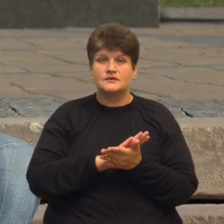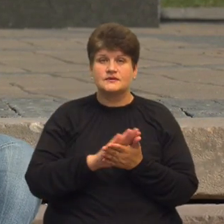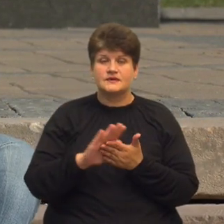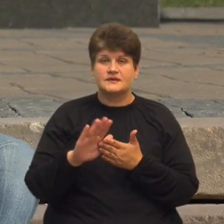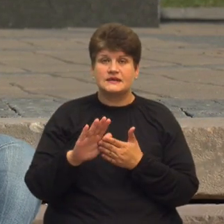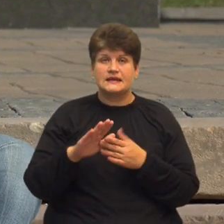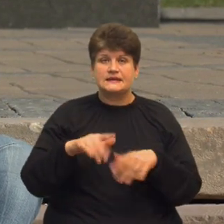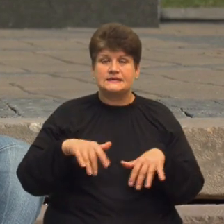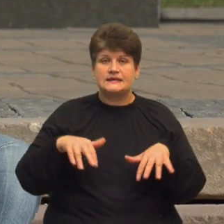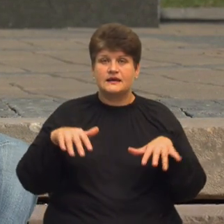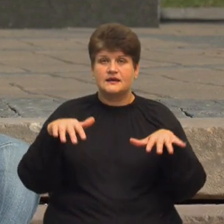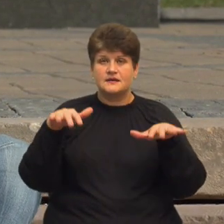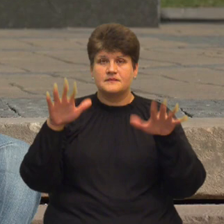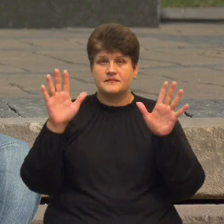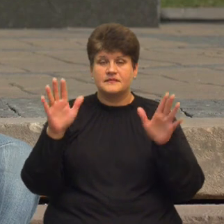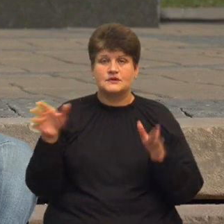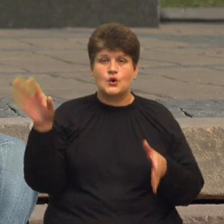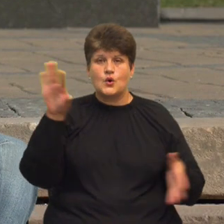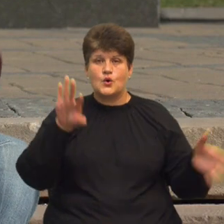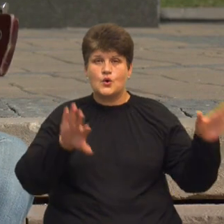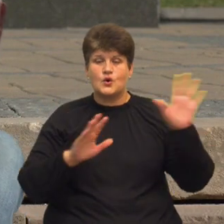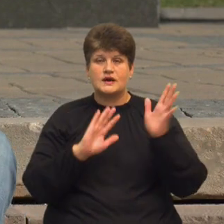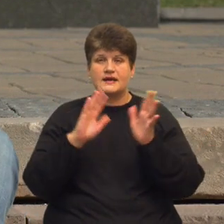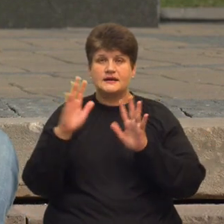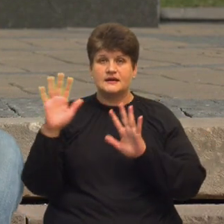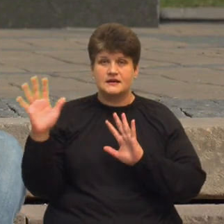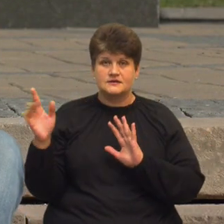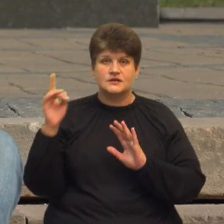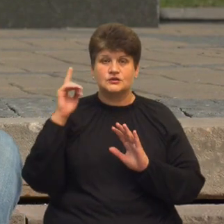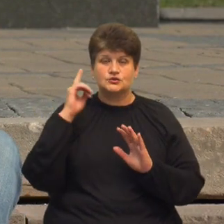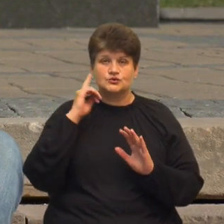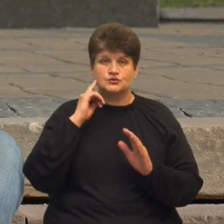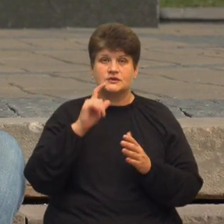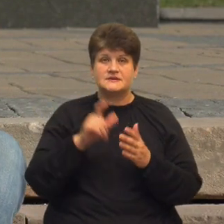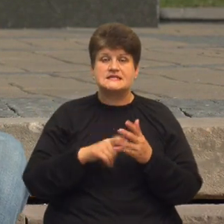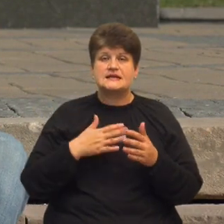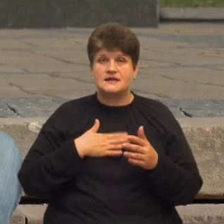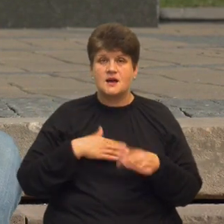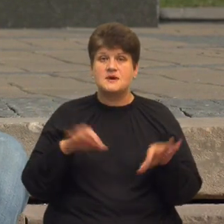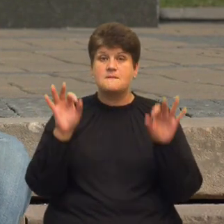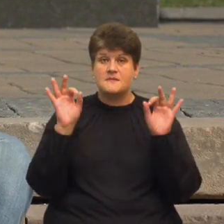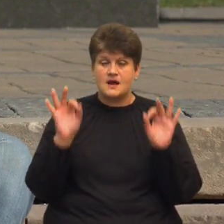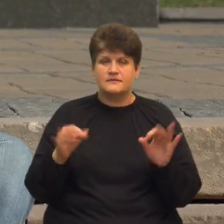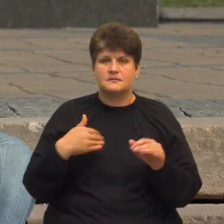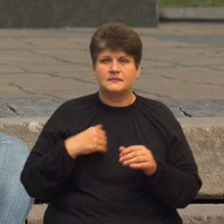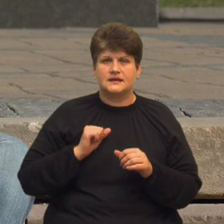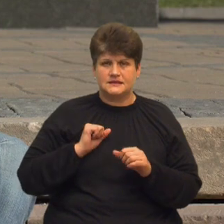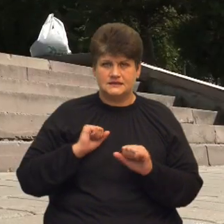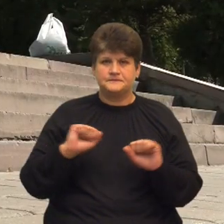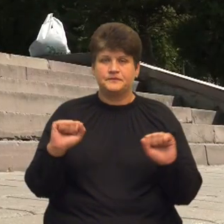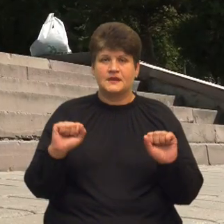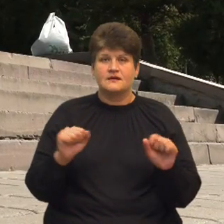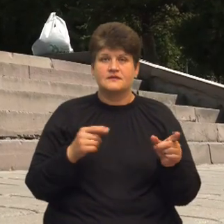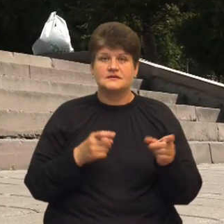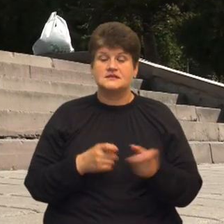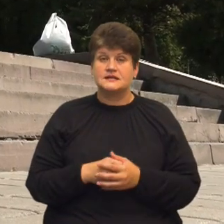дим, горе лісало чути гімм. Це нами правда, значить ви стояли ваші вистріли.